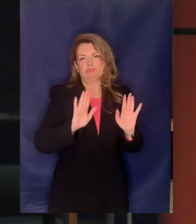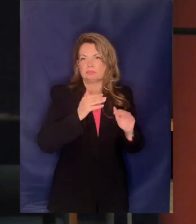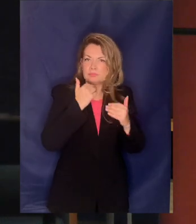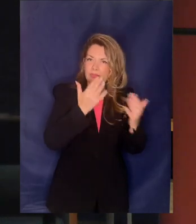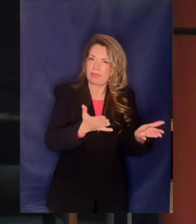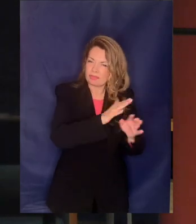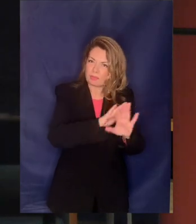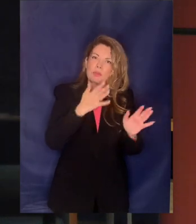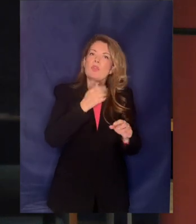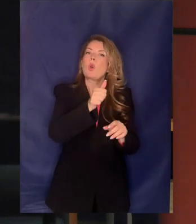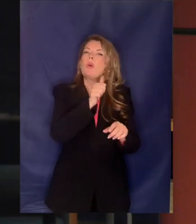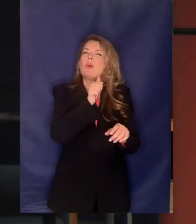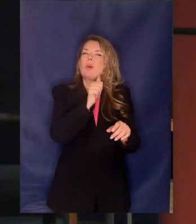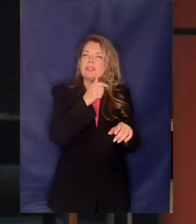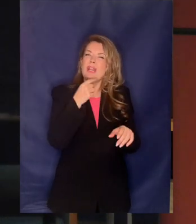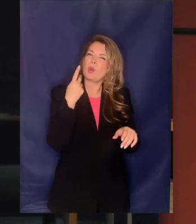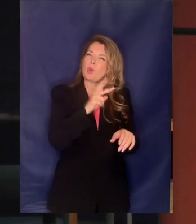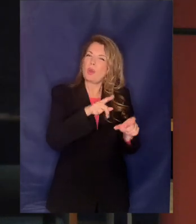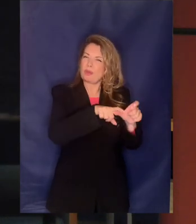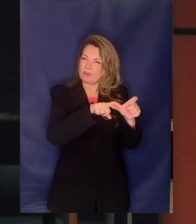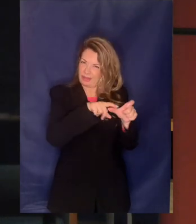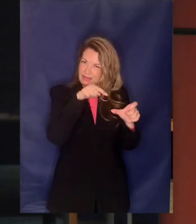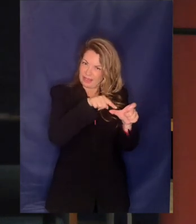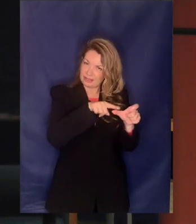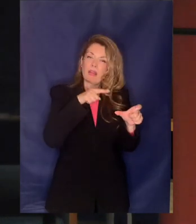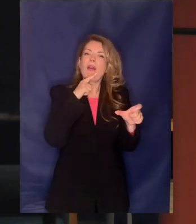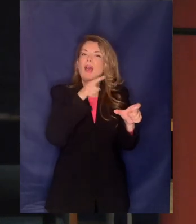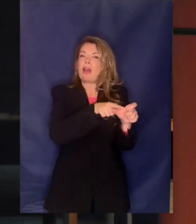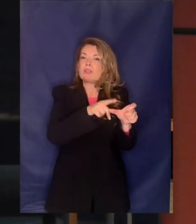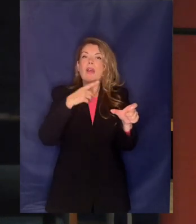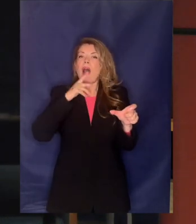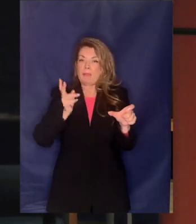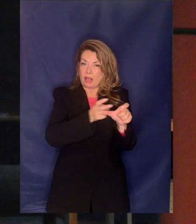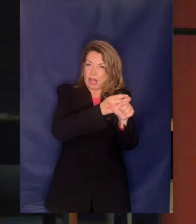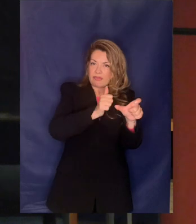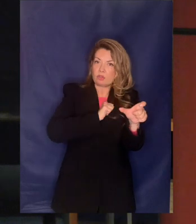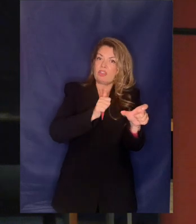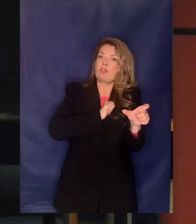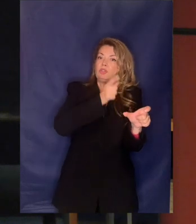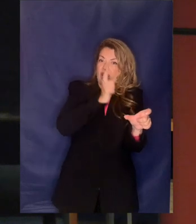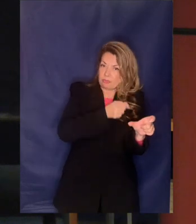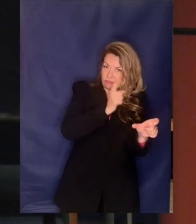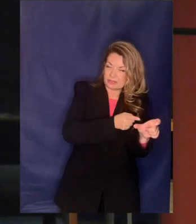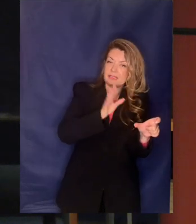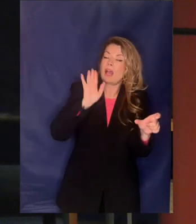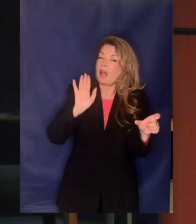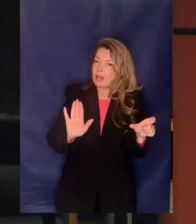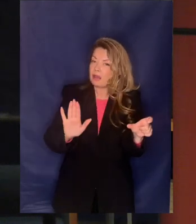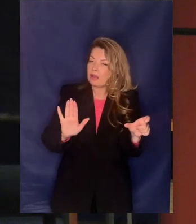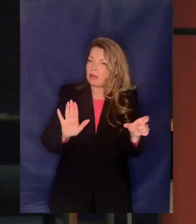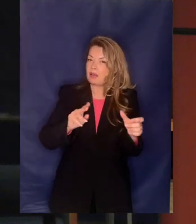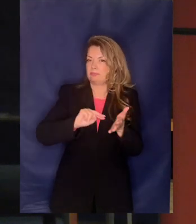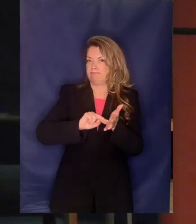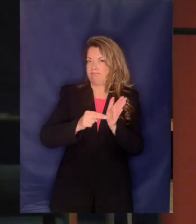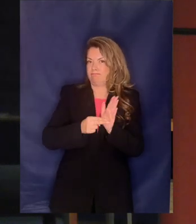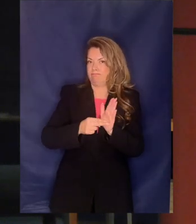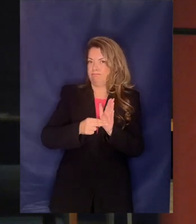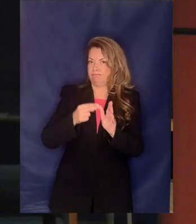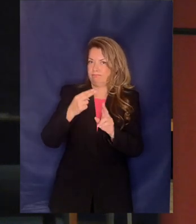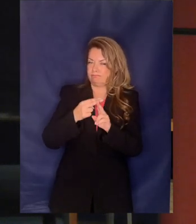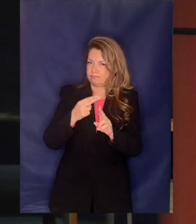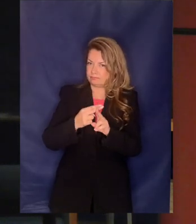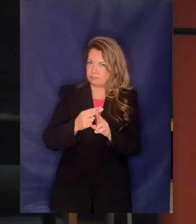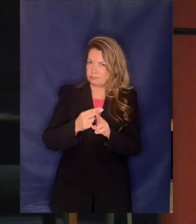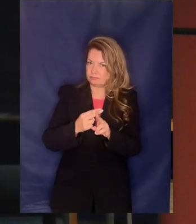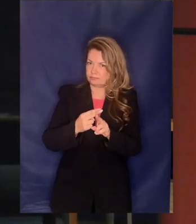διοίκησης της ΕΙΔΑΠ θα ορίζονταν πλέον από τον ιδιότη όμως έχει και ένα πολύ κρίσιμο σημείο και αυτό γιατί